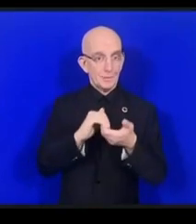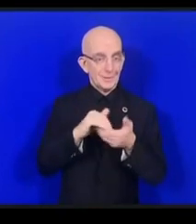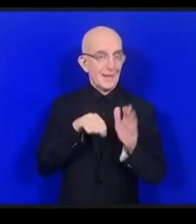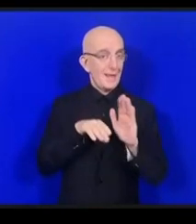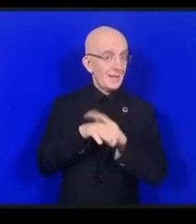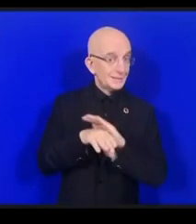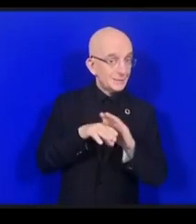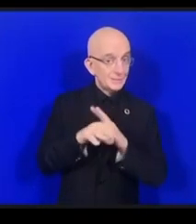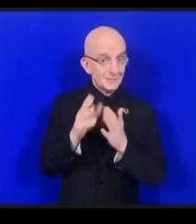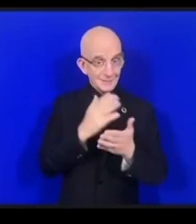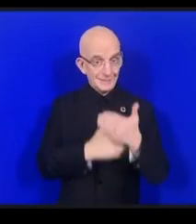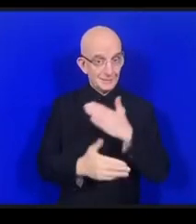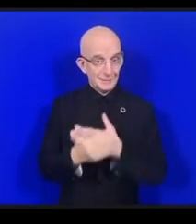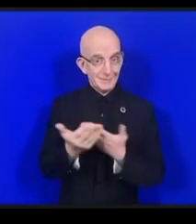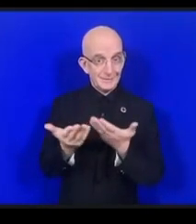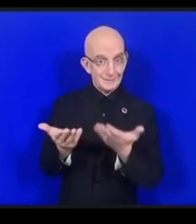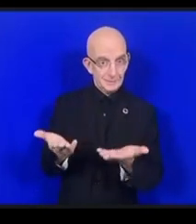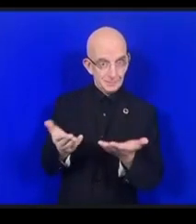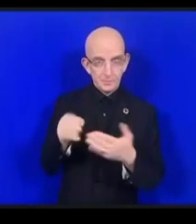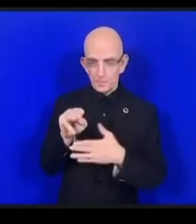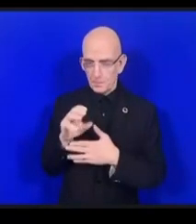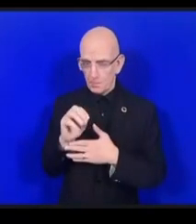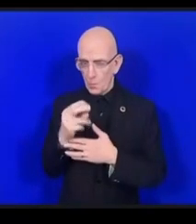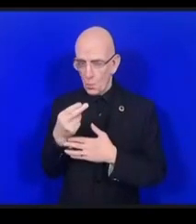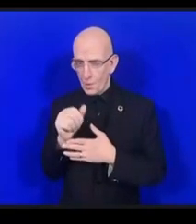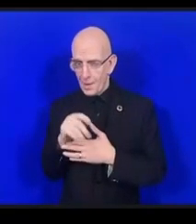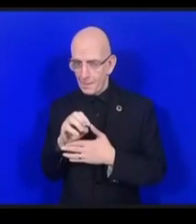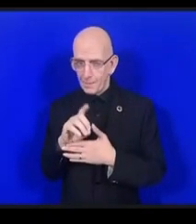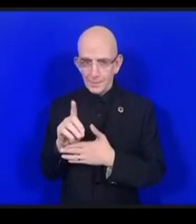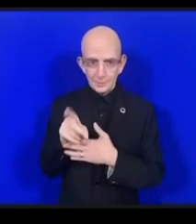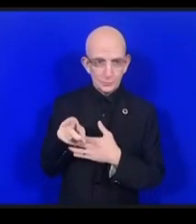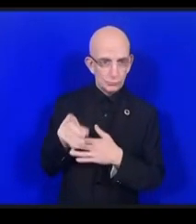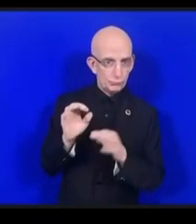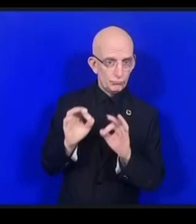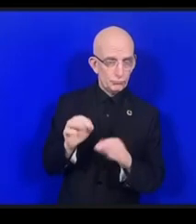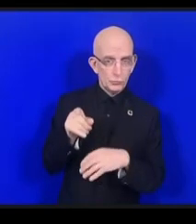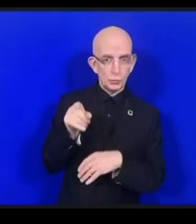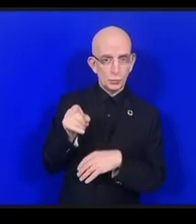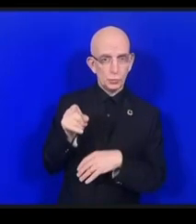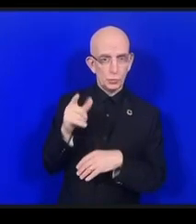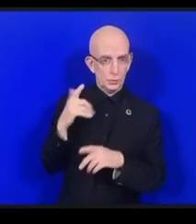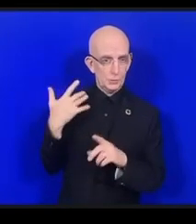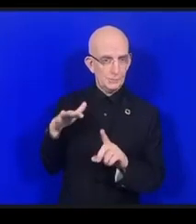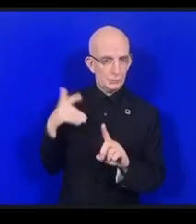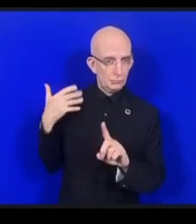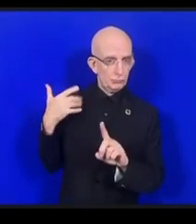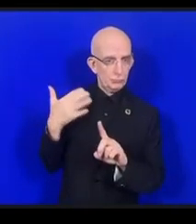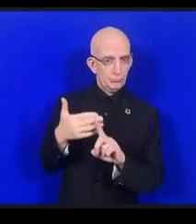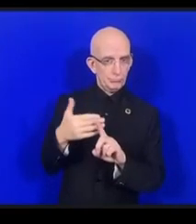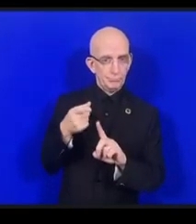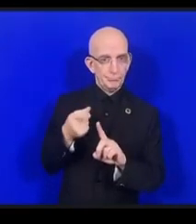que c'est l'une des premières coalitions à être établie au sein du FGI.